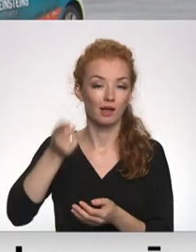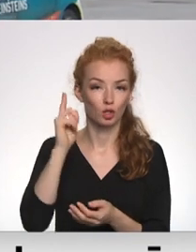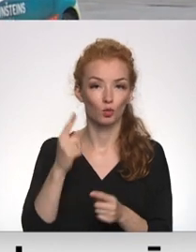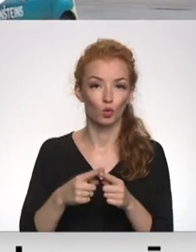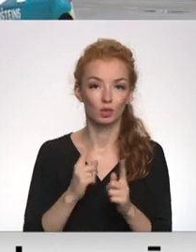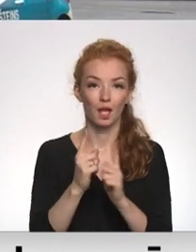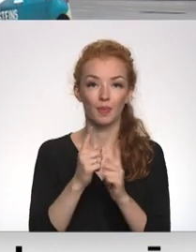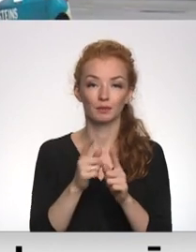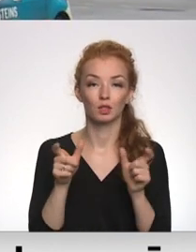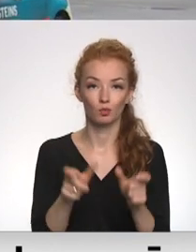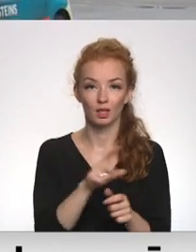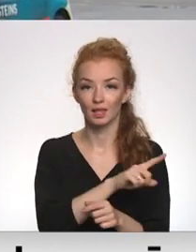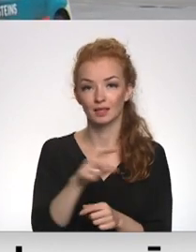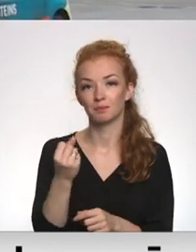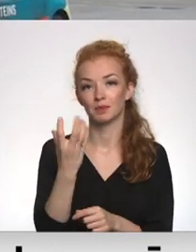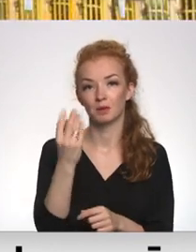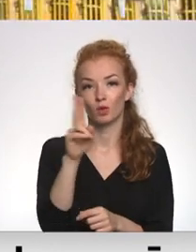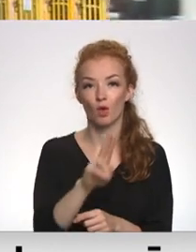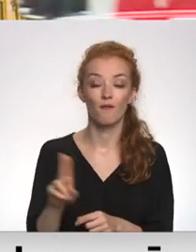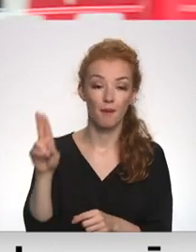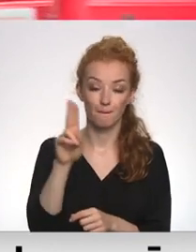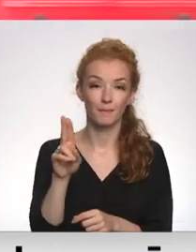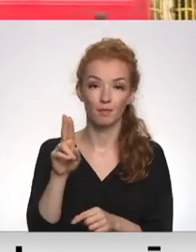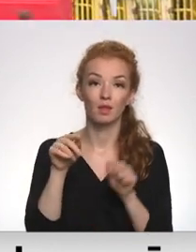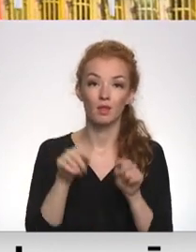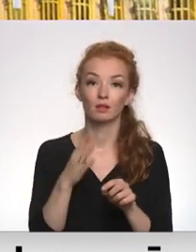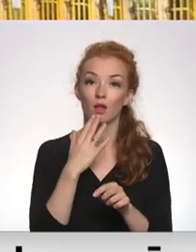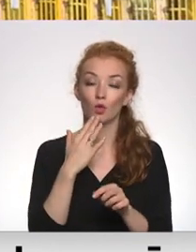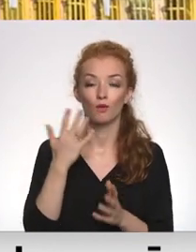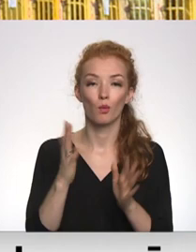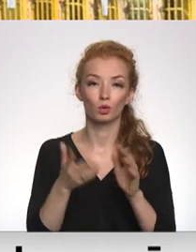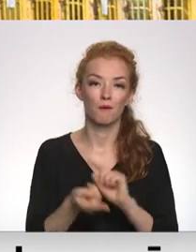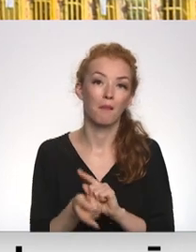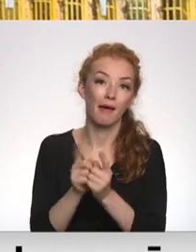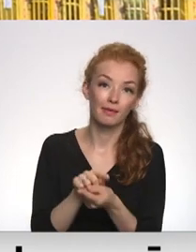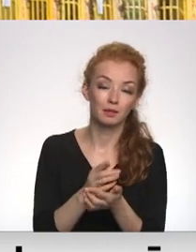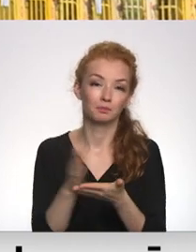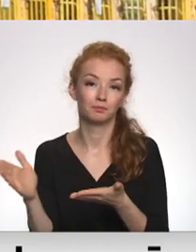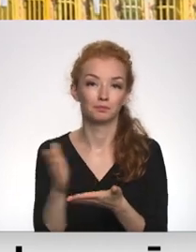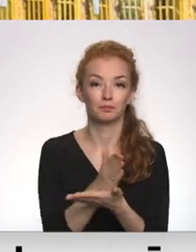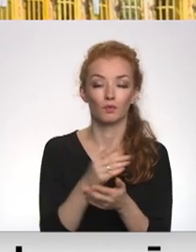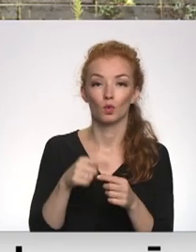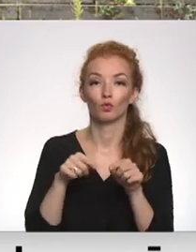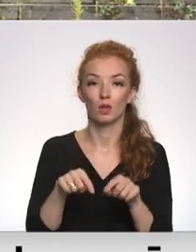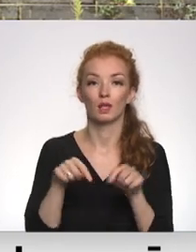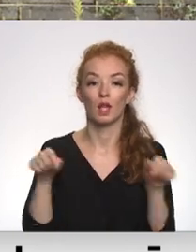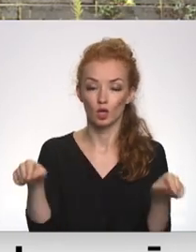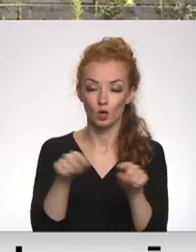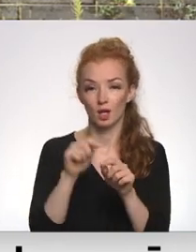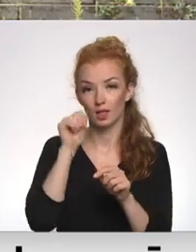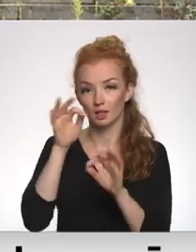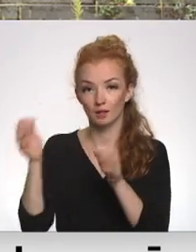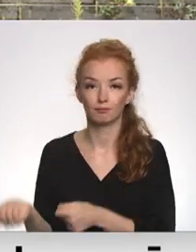Satiksmas ierobežojumu plānot līdz 15. novembrim, tad šis dētums vēl varētu tikt mainīts. Jau rīt no šogotajā teritorijā tiks